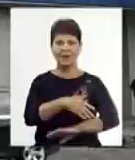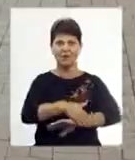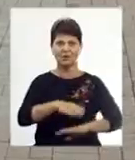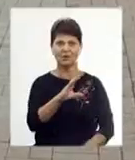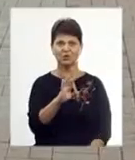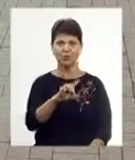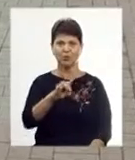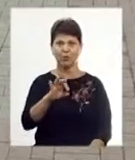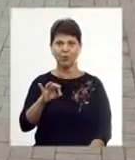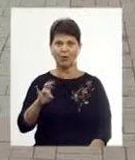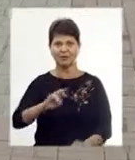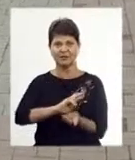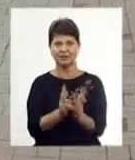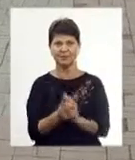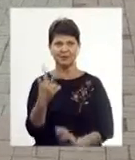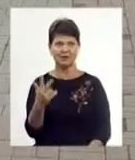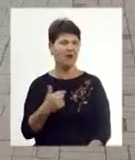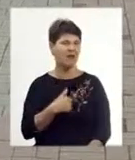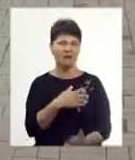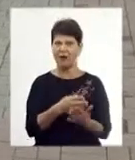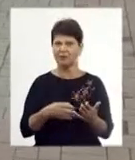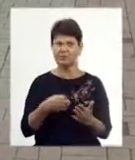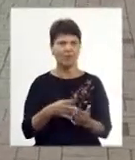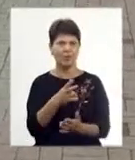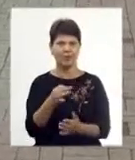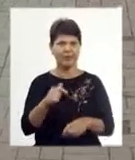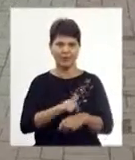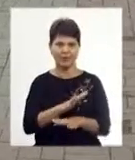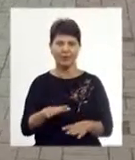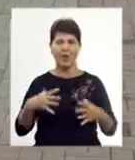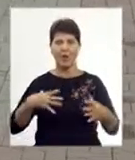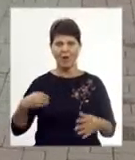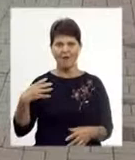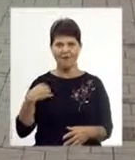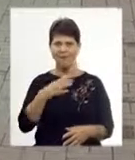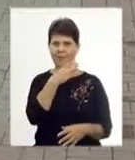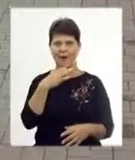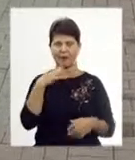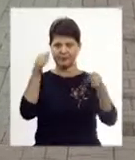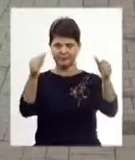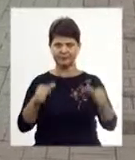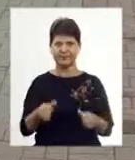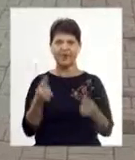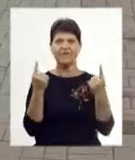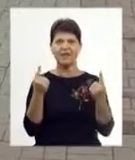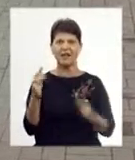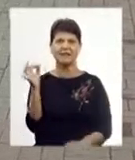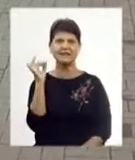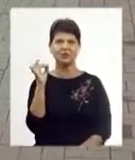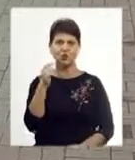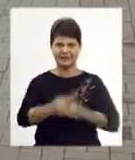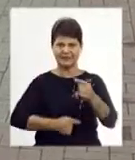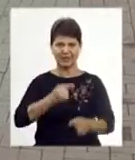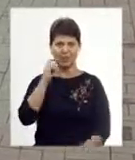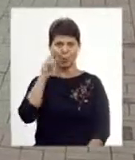будинках. Я до цих вивісок спокійно виреагую. У Львові багато вивісок. Це вважаєте велика історична спадщина України.